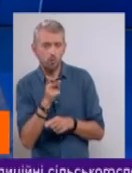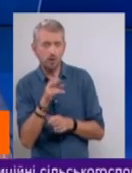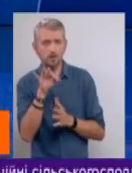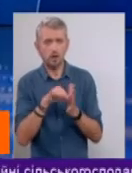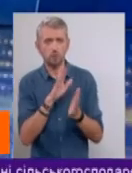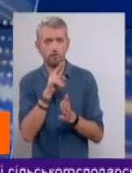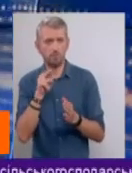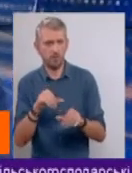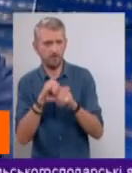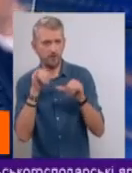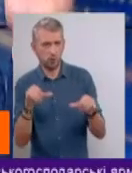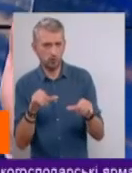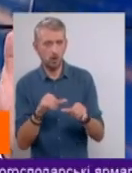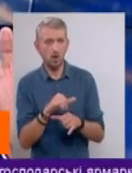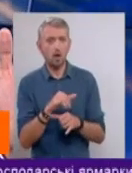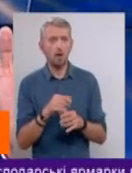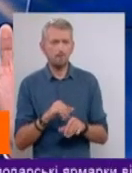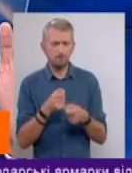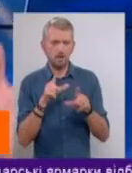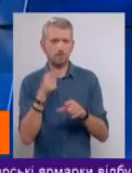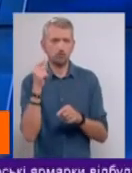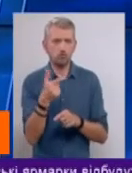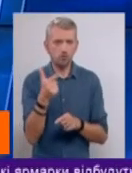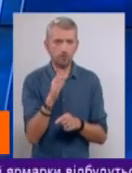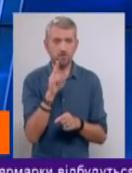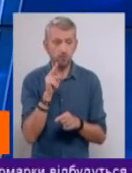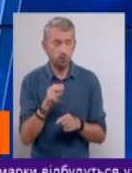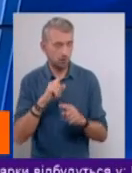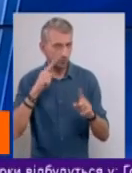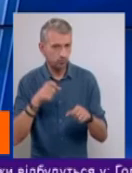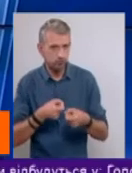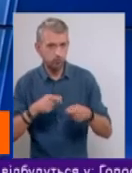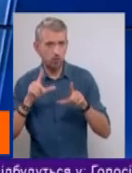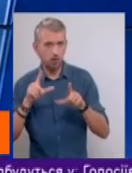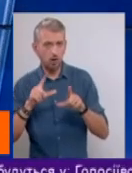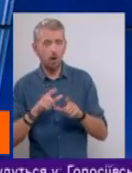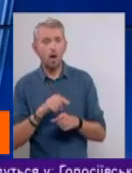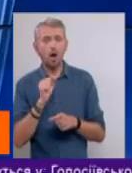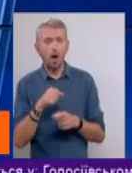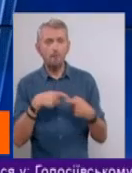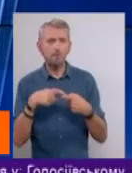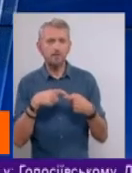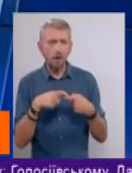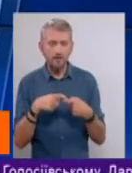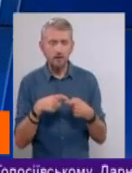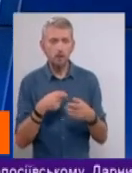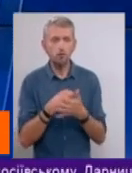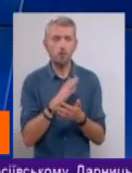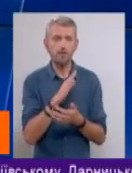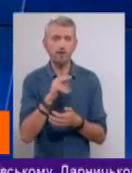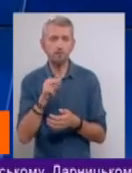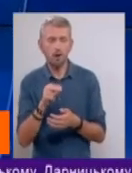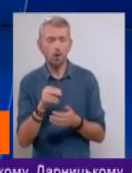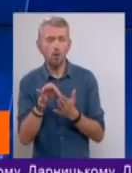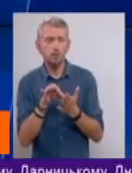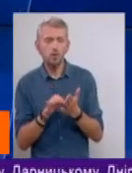Підняв на тисячу гривень, ВВП просто взорвалося. А прив'язка йде кредитора до ВВП, тому що оцінюють країну в тому, скільки вона виробляє,